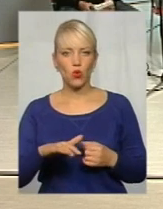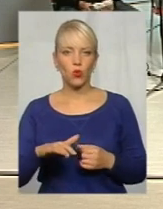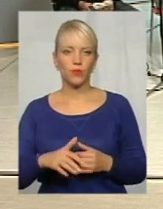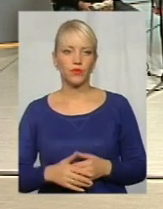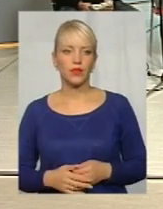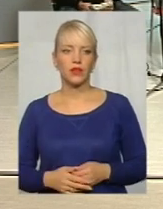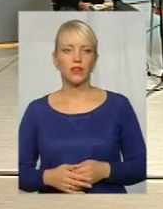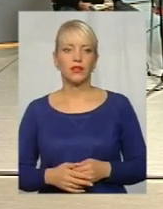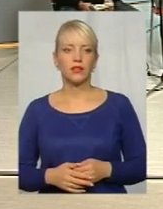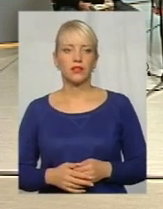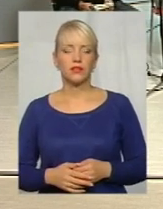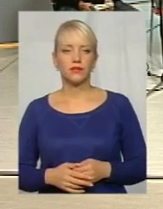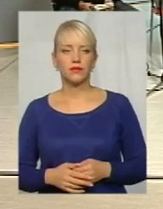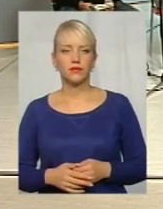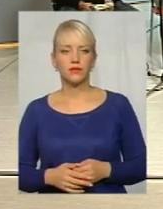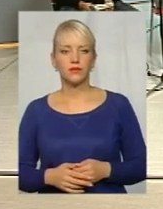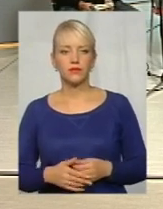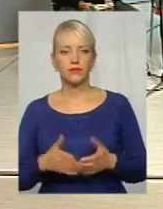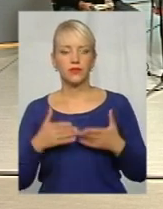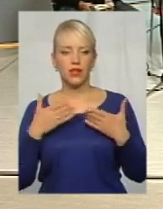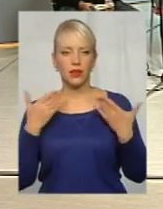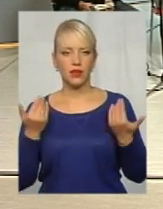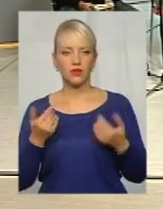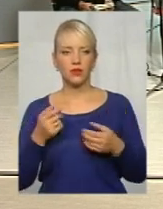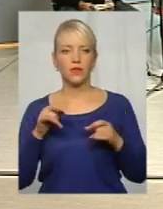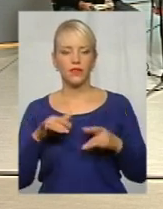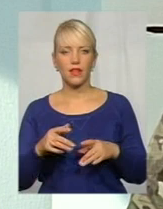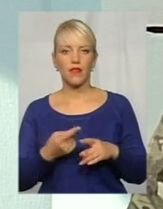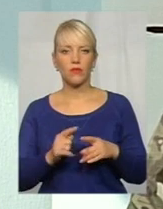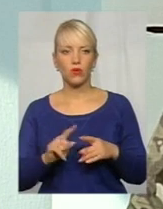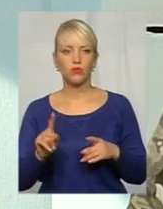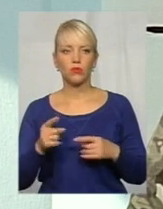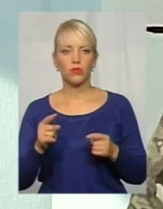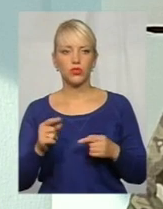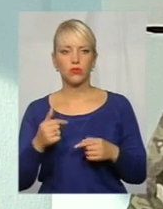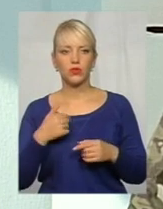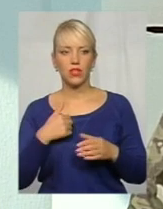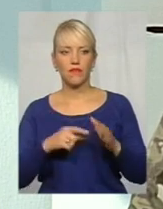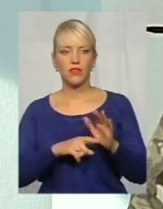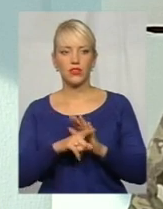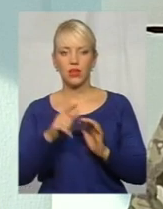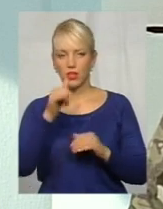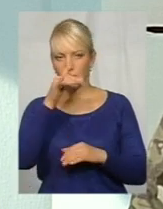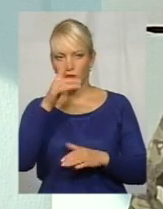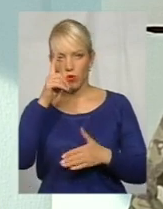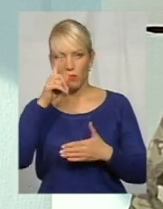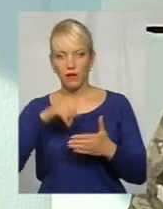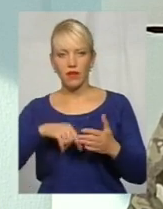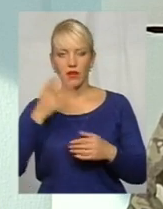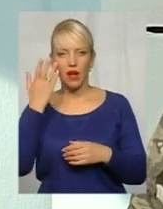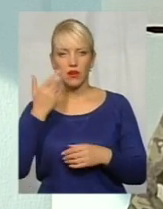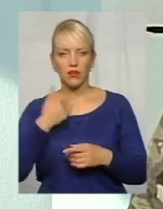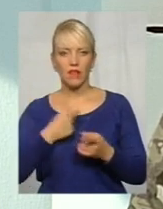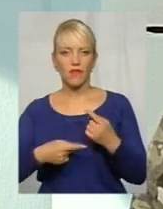Ні, в мене таких даних немає, немає. Діло в тому, що, я сначала не мав поверити, я коли прийшов з фронта,